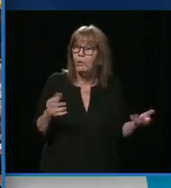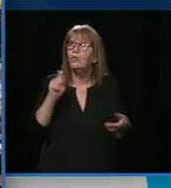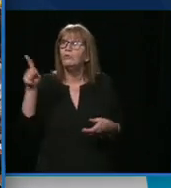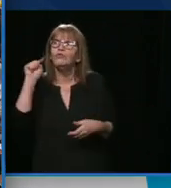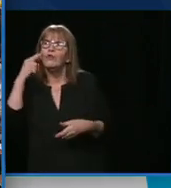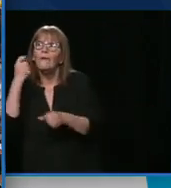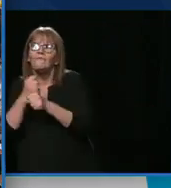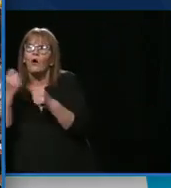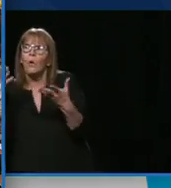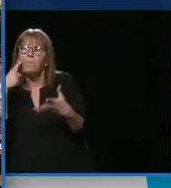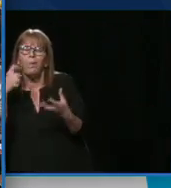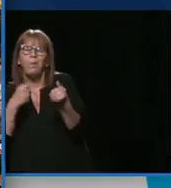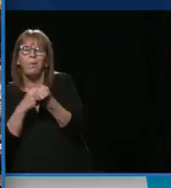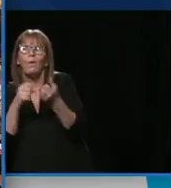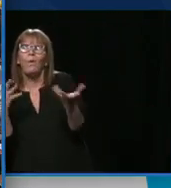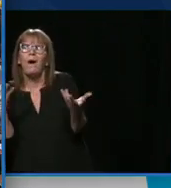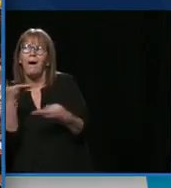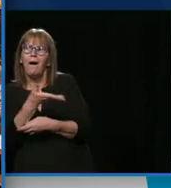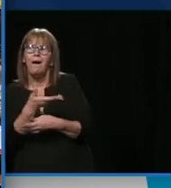des Finances.